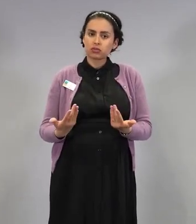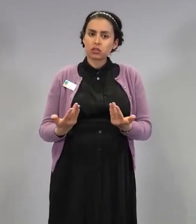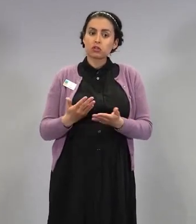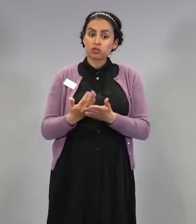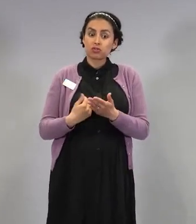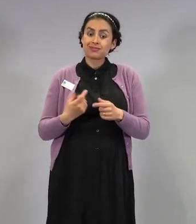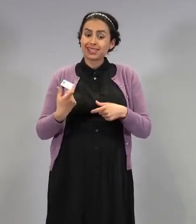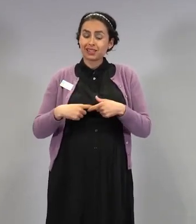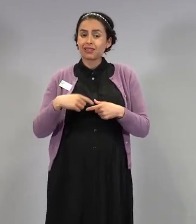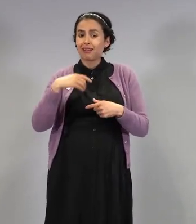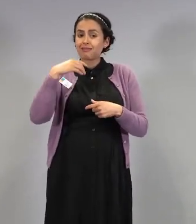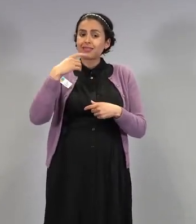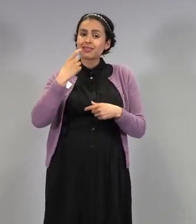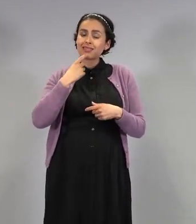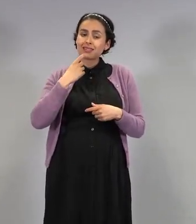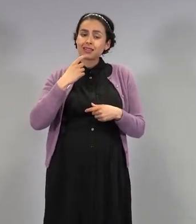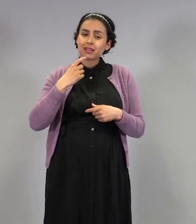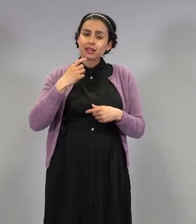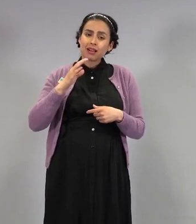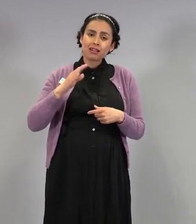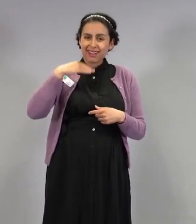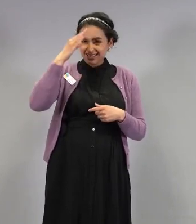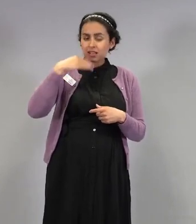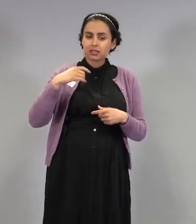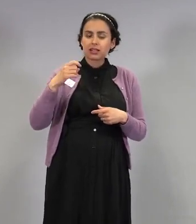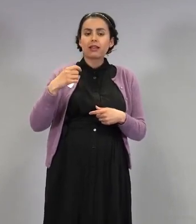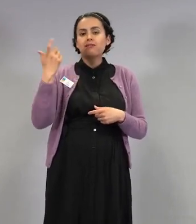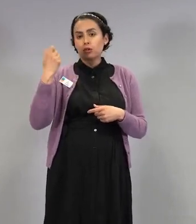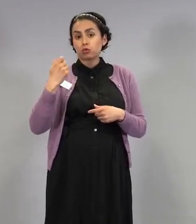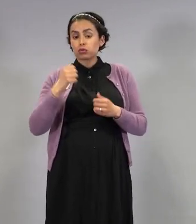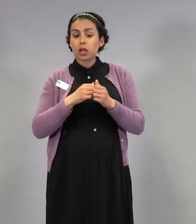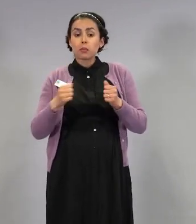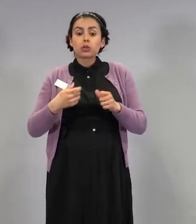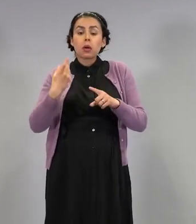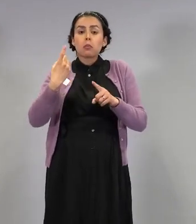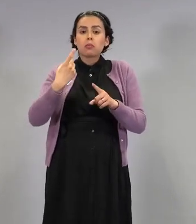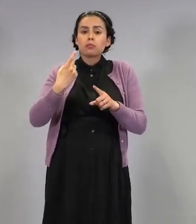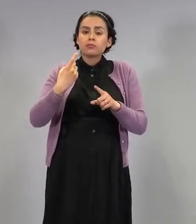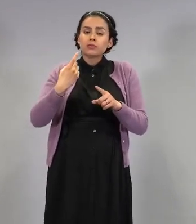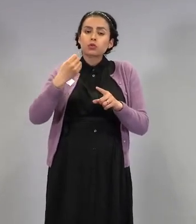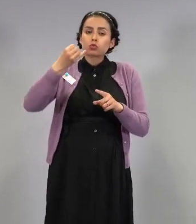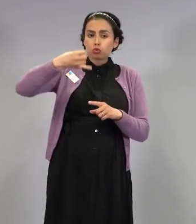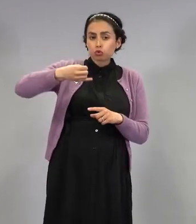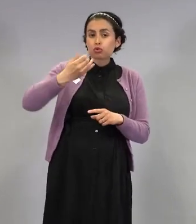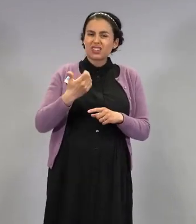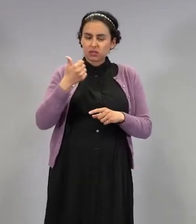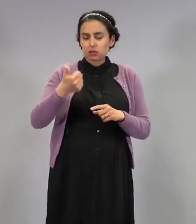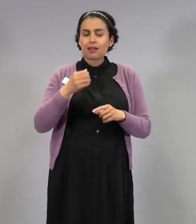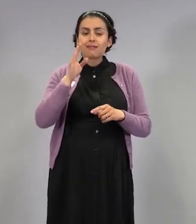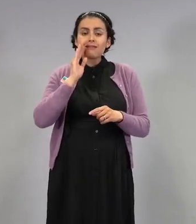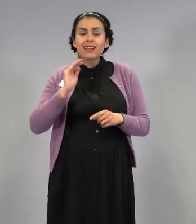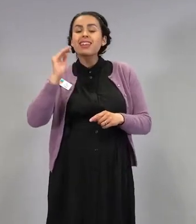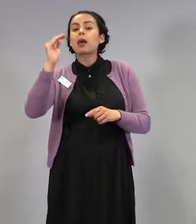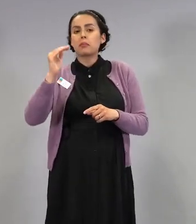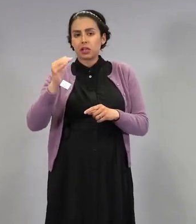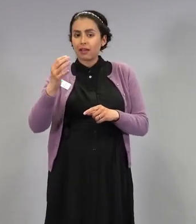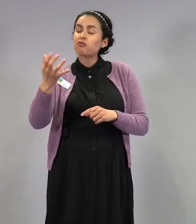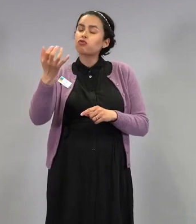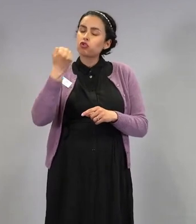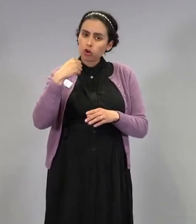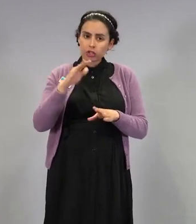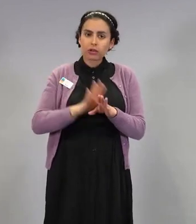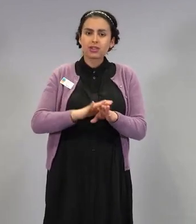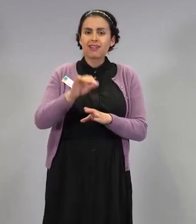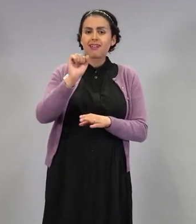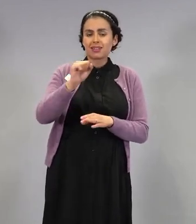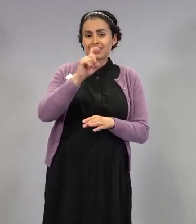sitten 65-vuotiaille se on mahdollista käyttää Astraa. Nyt näissä rokotteissa on semmoinen ero, että